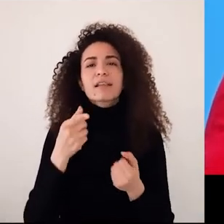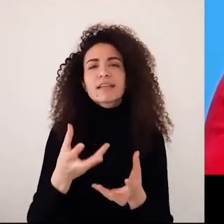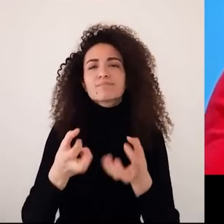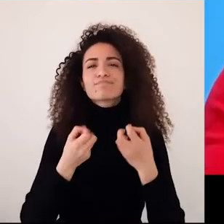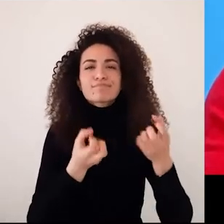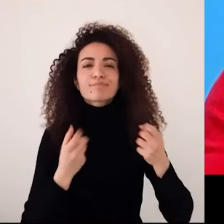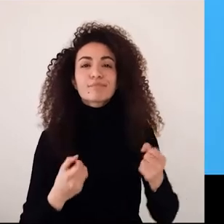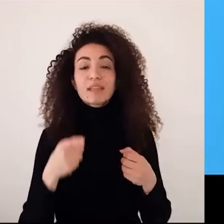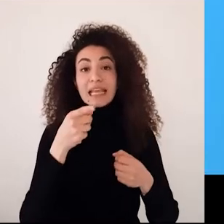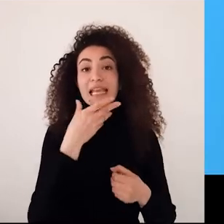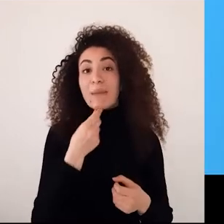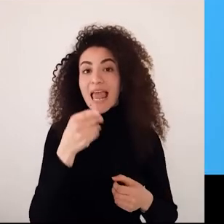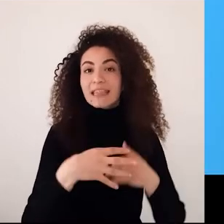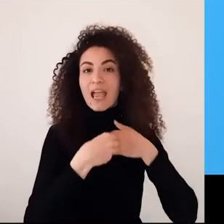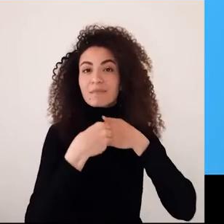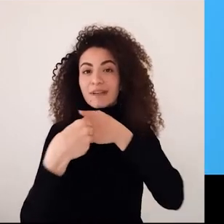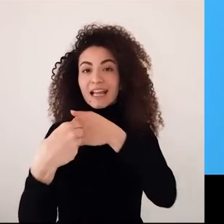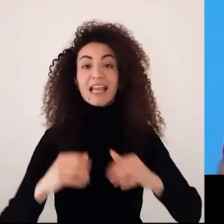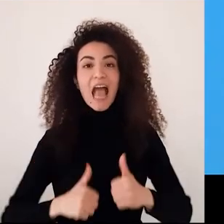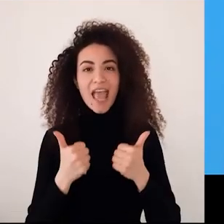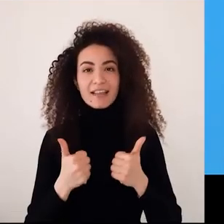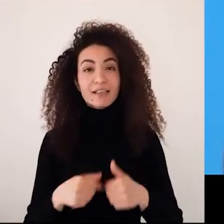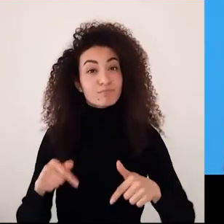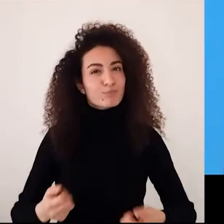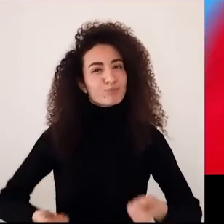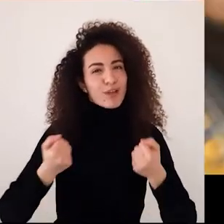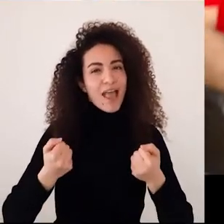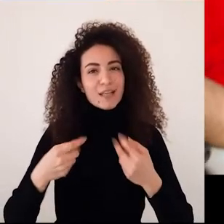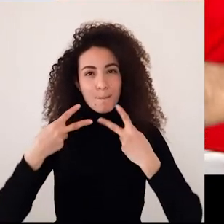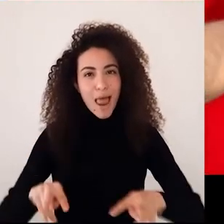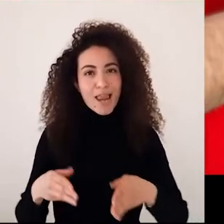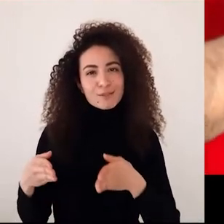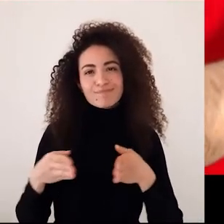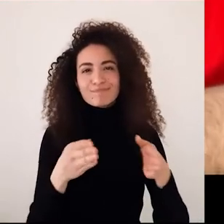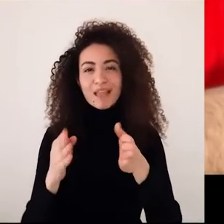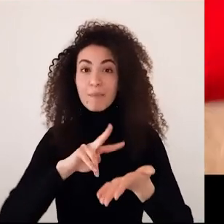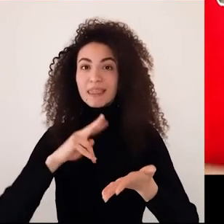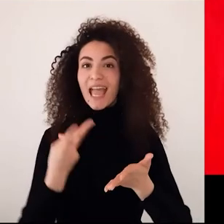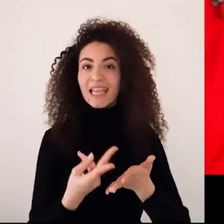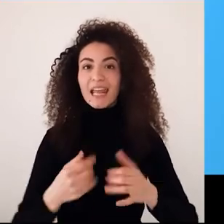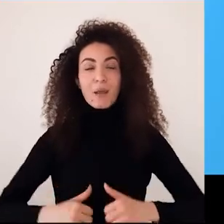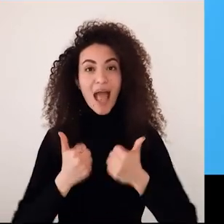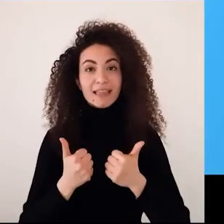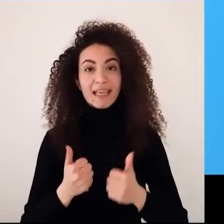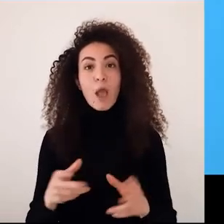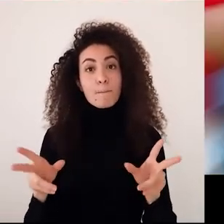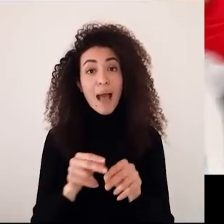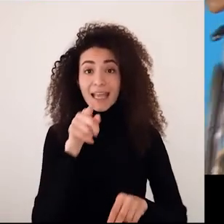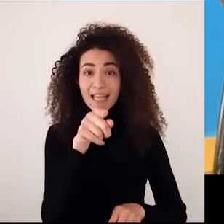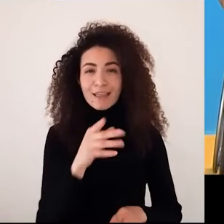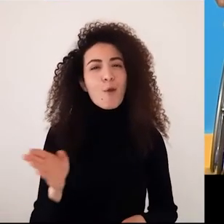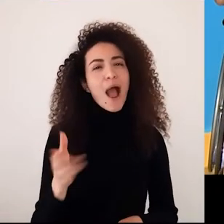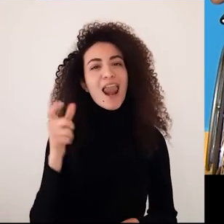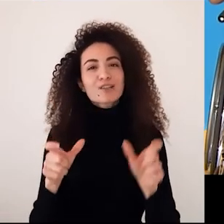المهارات اللي بتحتاجي لقلع حتى تكوني قبطانة حياتك بكل طاقة وحماس جاهزين البدء بمسيرة التغيير معك أنت